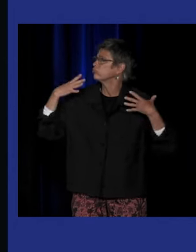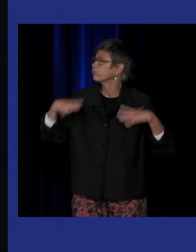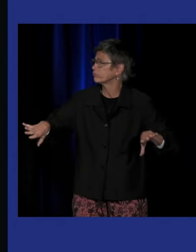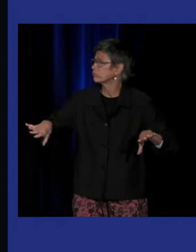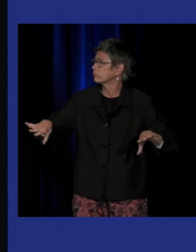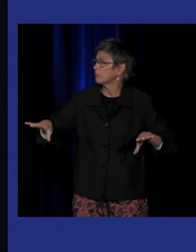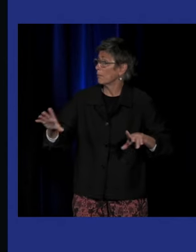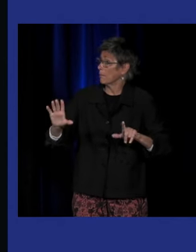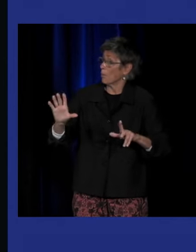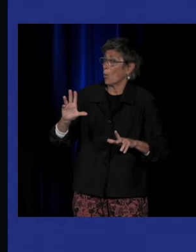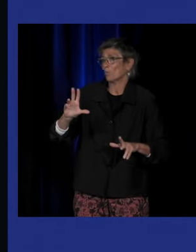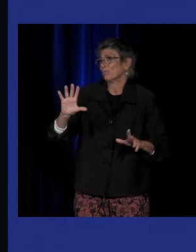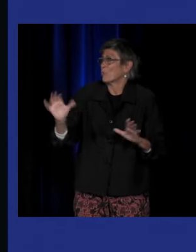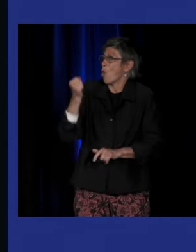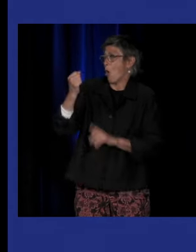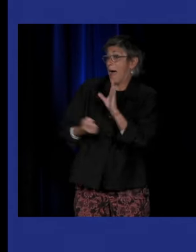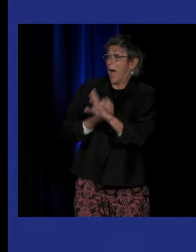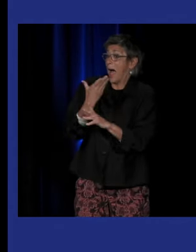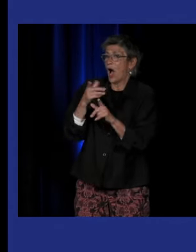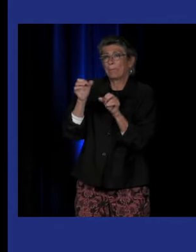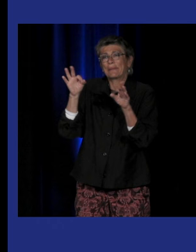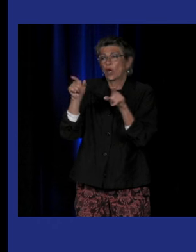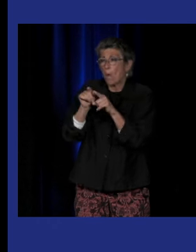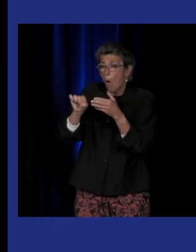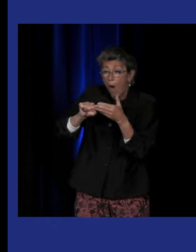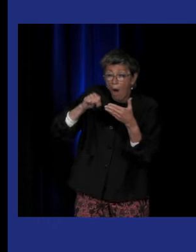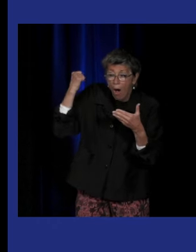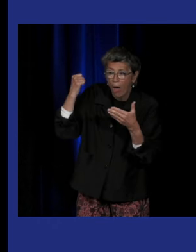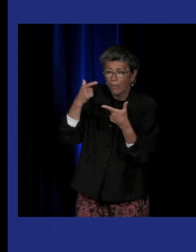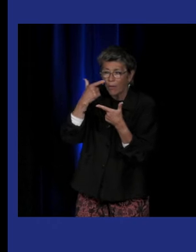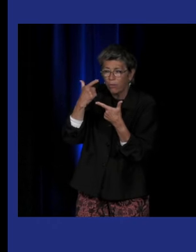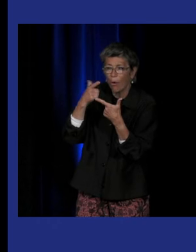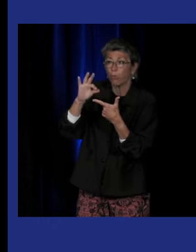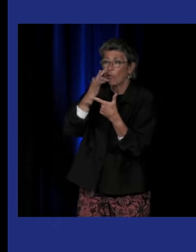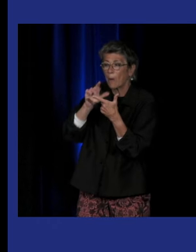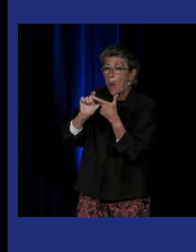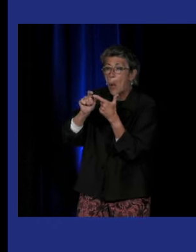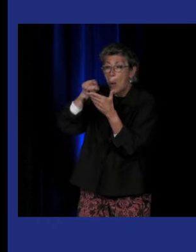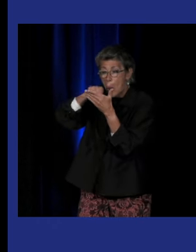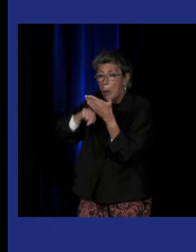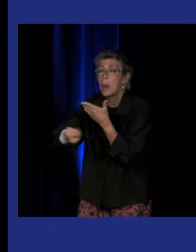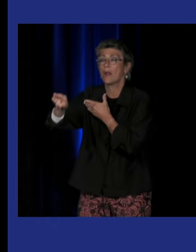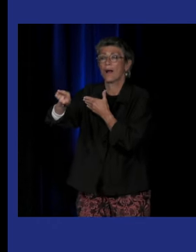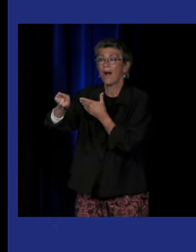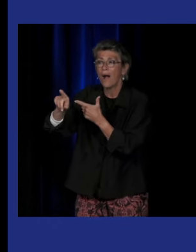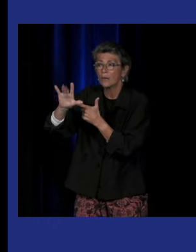On utilise, en fait, l'art comme porte d'entrée pour pouvoir parler, raconter des quelques questions qui ont à voir